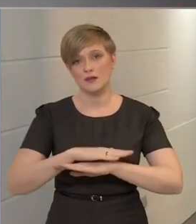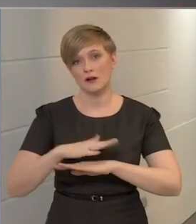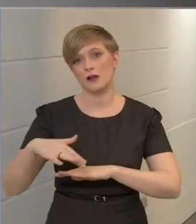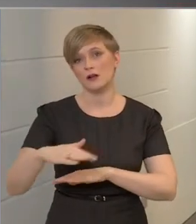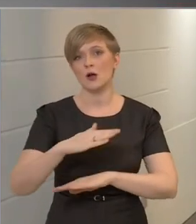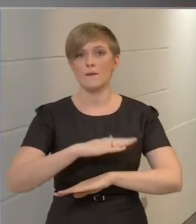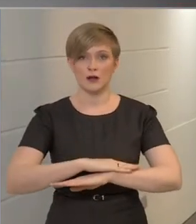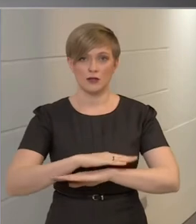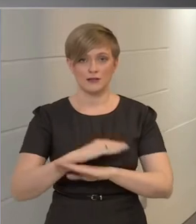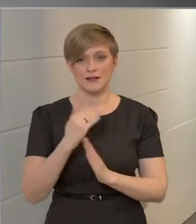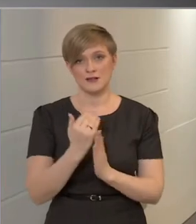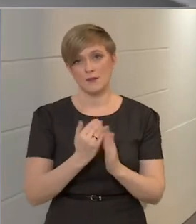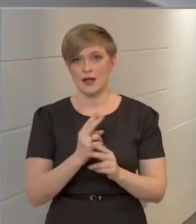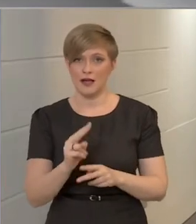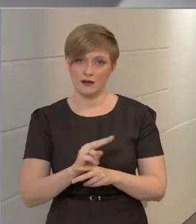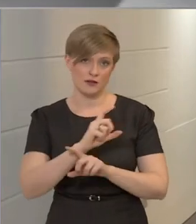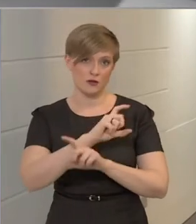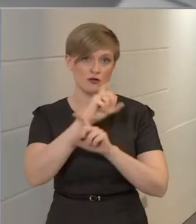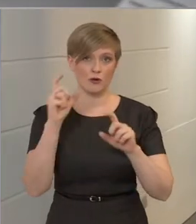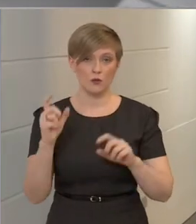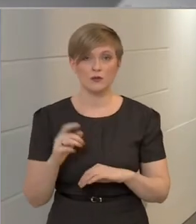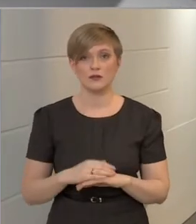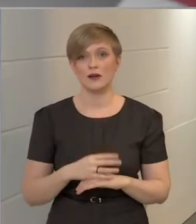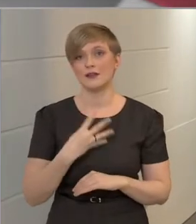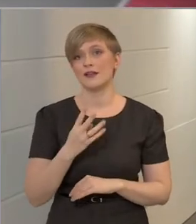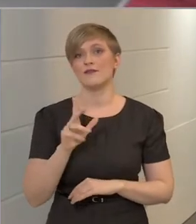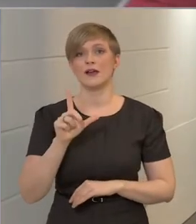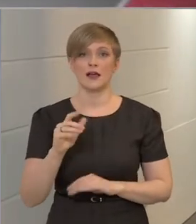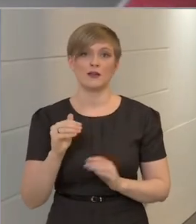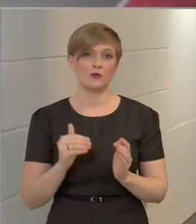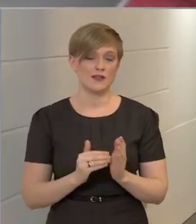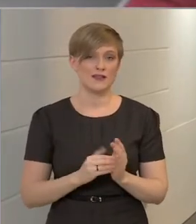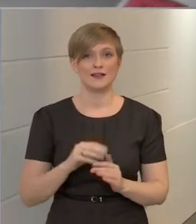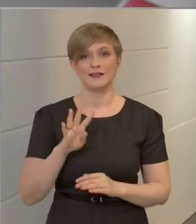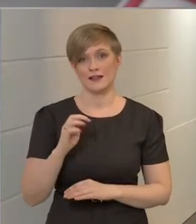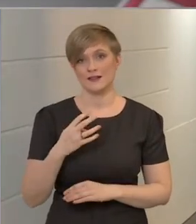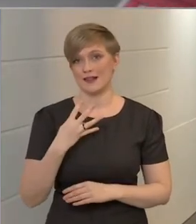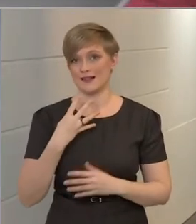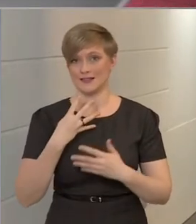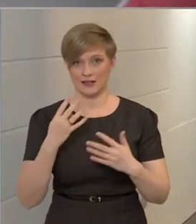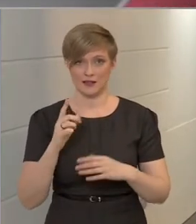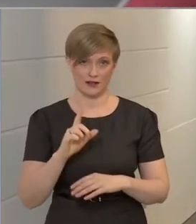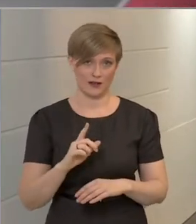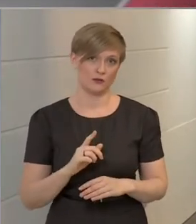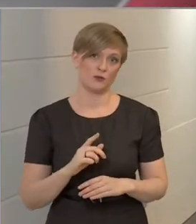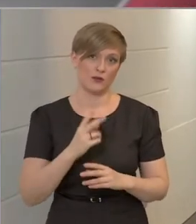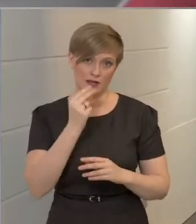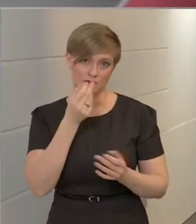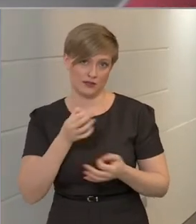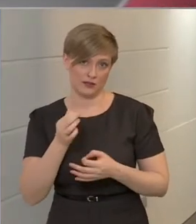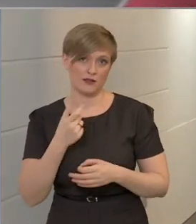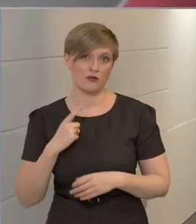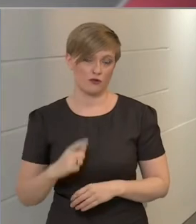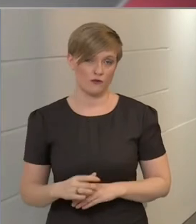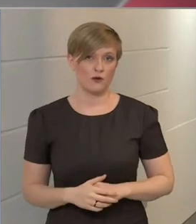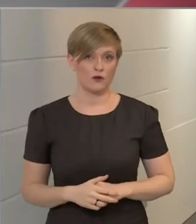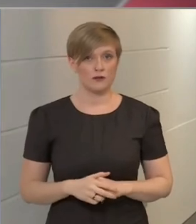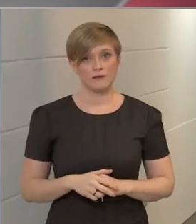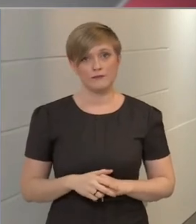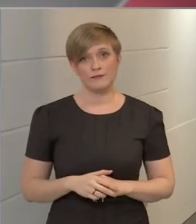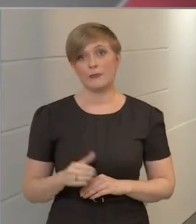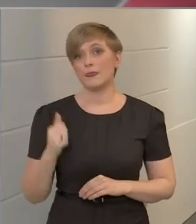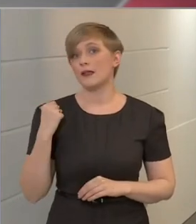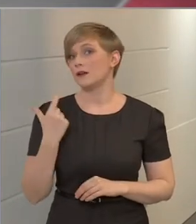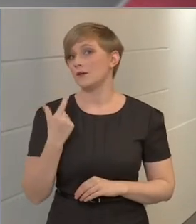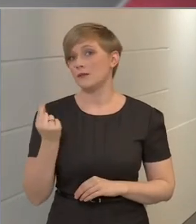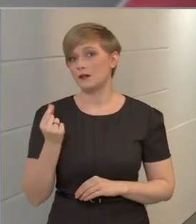magatartási szabályok ellenőrzése óta 42.409 rendőrintészkedést hajtottunk végre. A